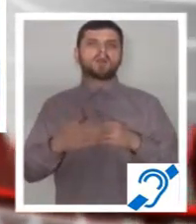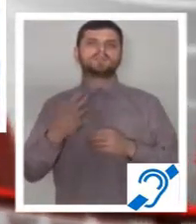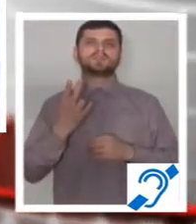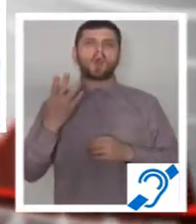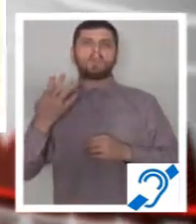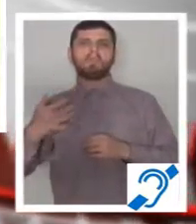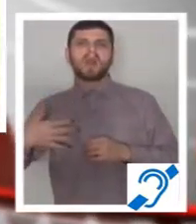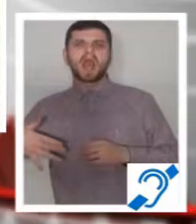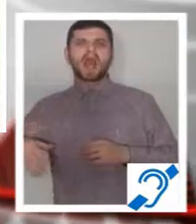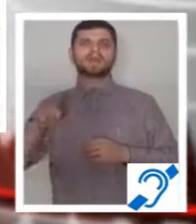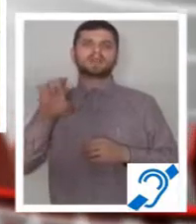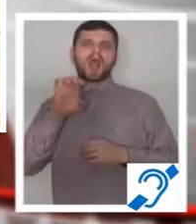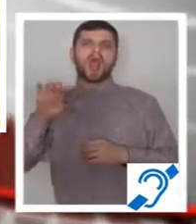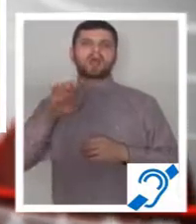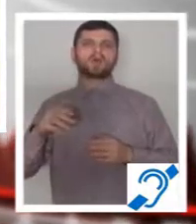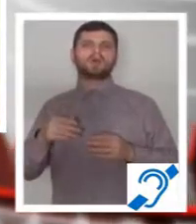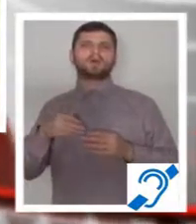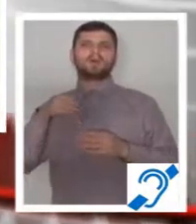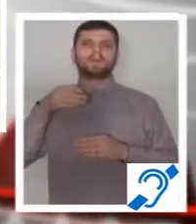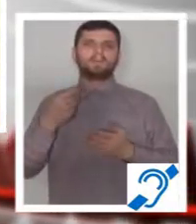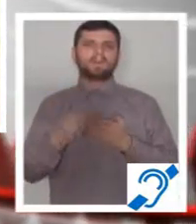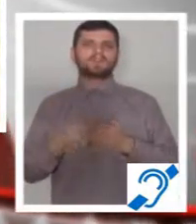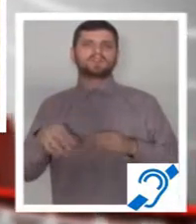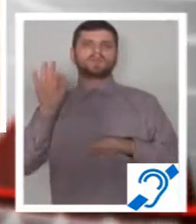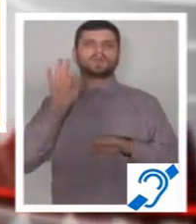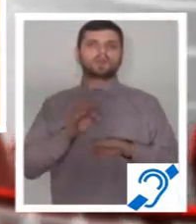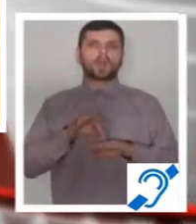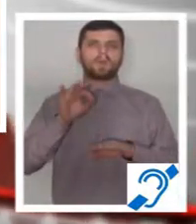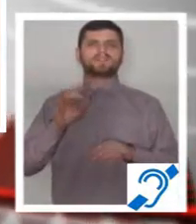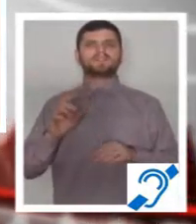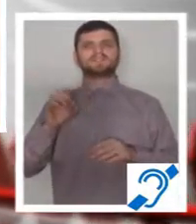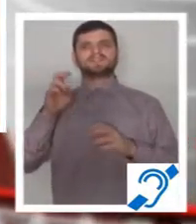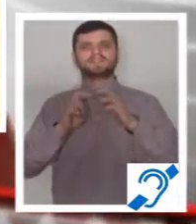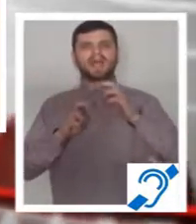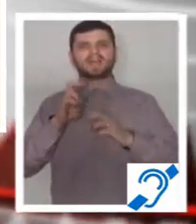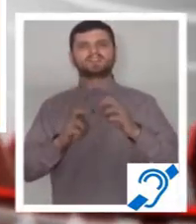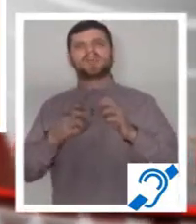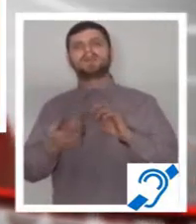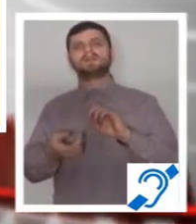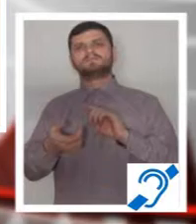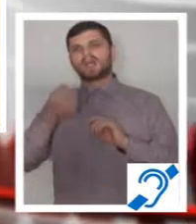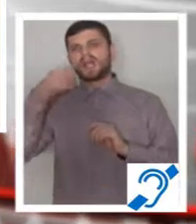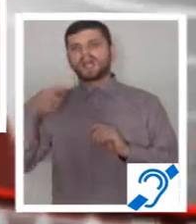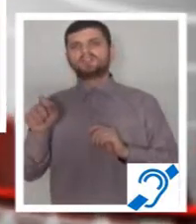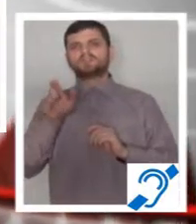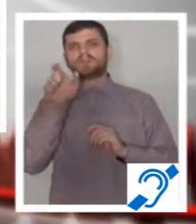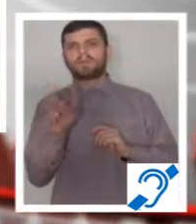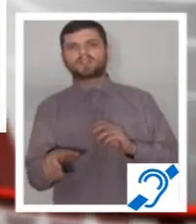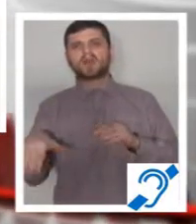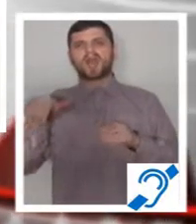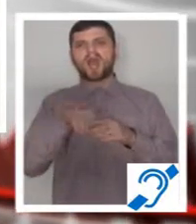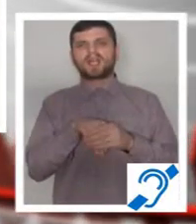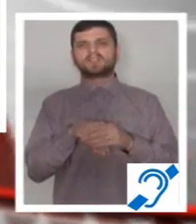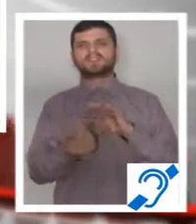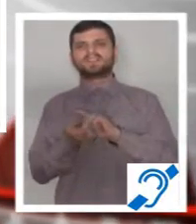euro. Se așteaptă ca în următorii ani uzinele Dacia să renunțe la o parte dintre angajați. Locul lor va fi luat de roboți industriali. Conducerea companiei pregătește deja un